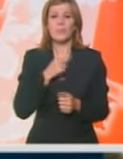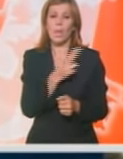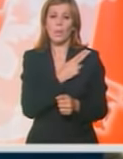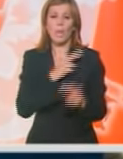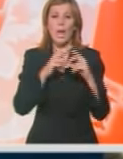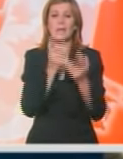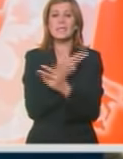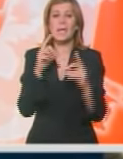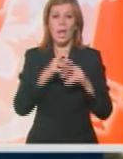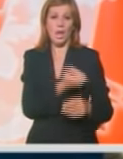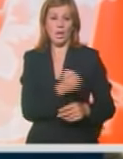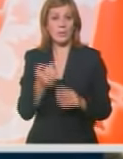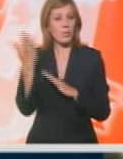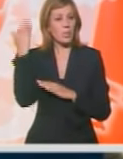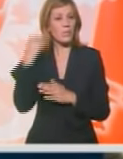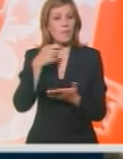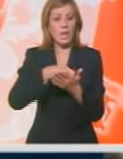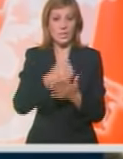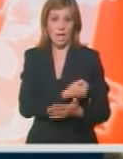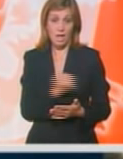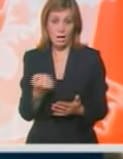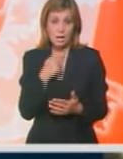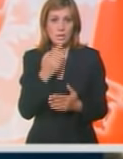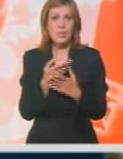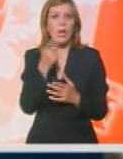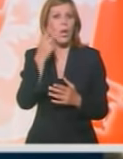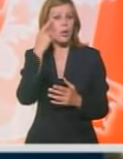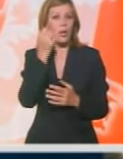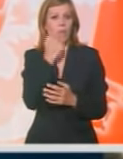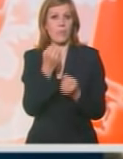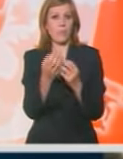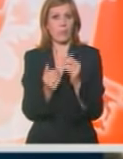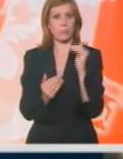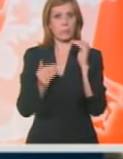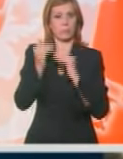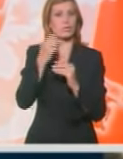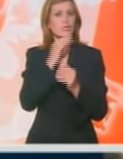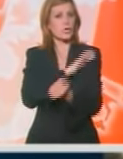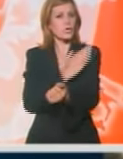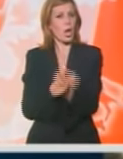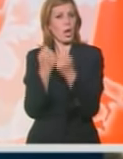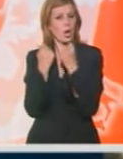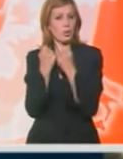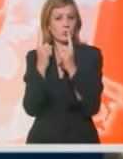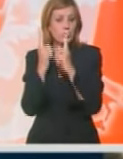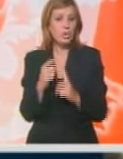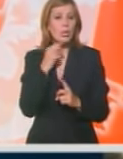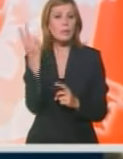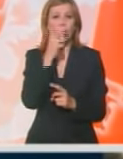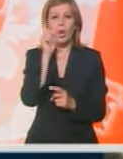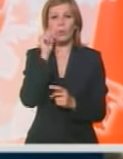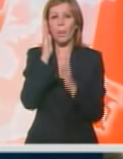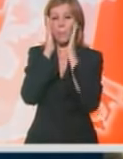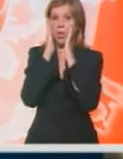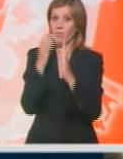azijsku krizu, zatim nedavnu finansijsku krizu, ali ekspanzija kineske privrede ostala prilično snažna, pa smatram da to ljudima uliva